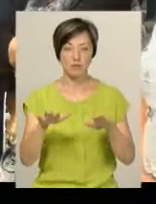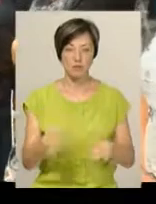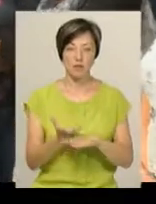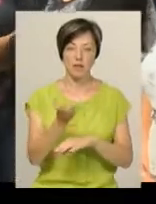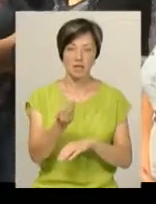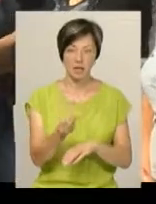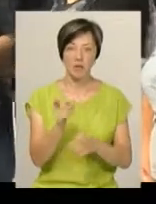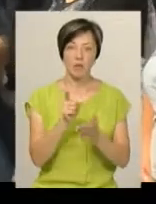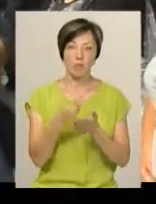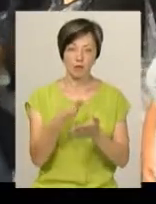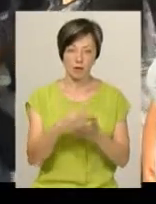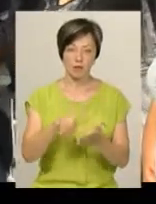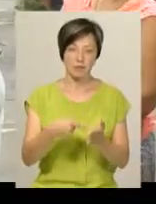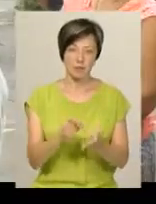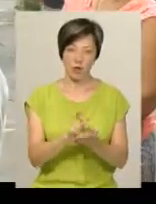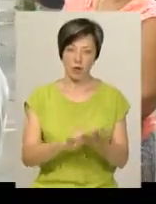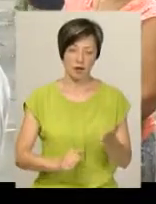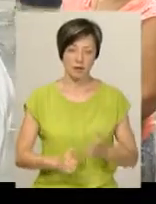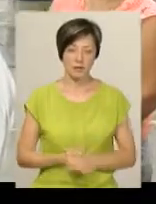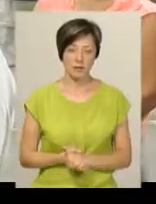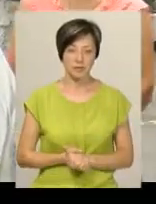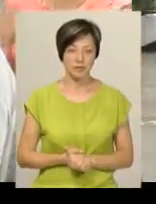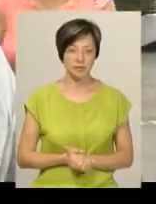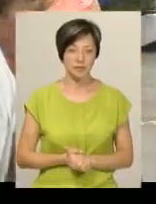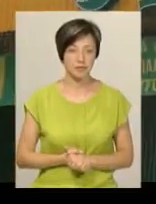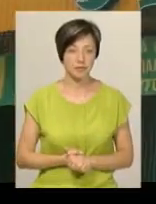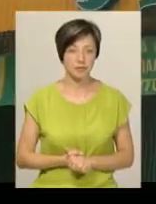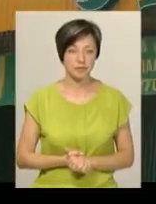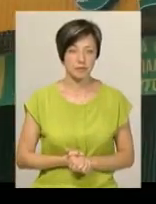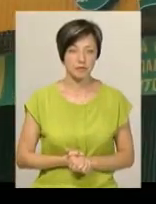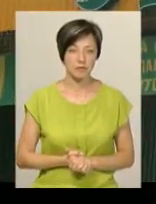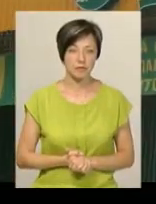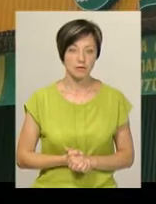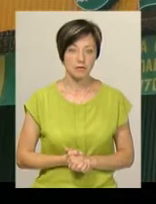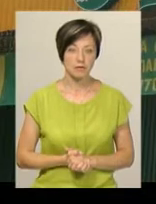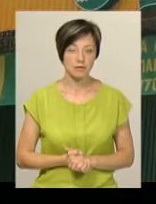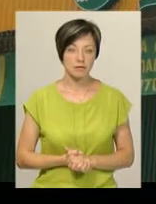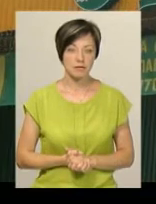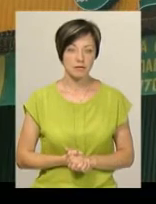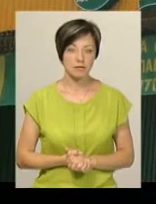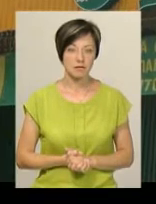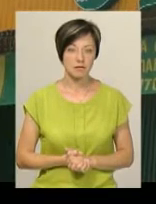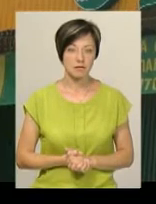платити вказну міста податки. Ярослава Антушевська, Віктор Кривий, новини Поділля Центр.